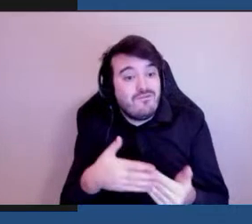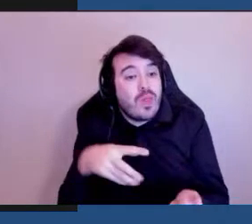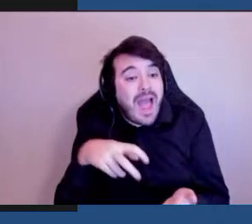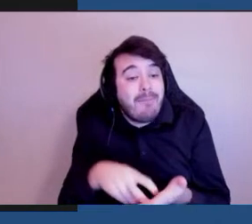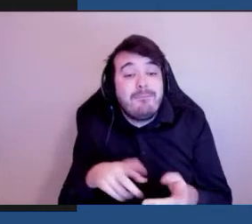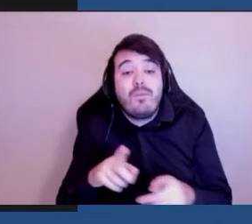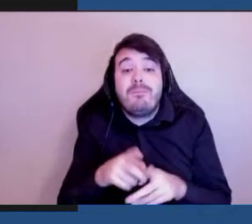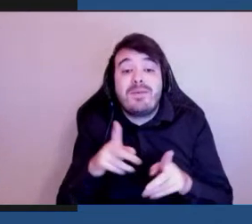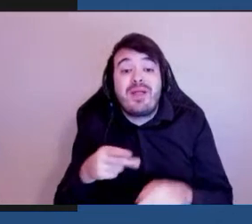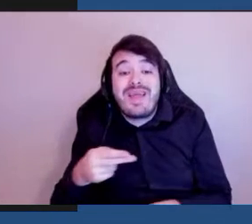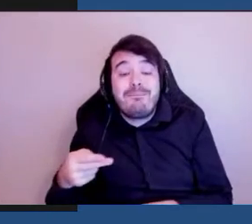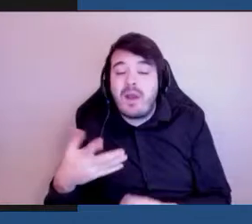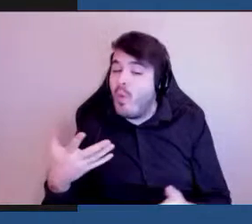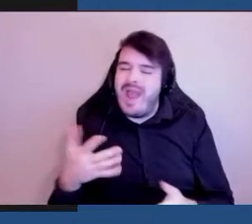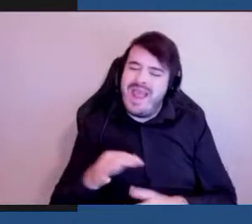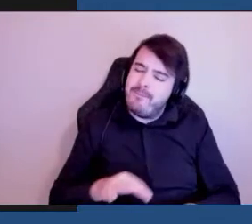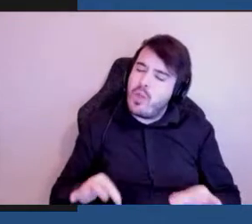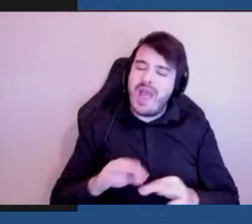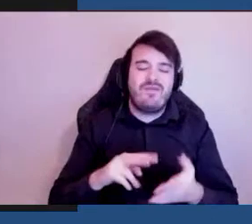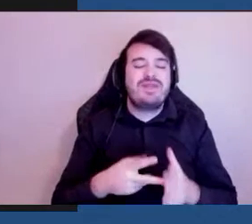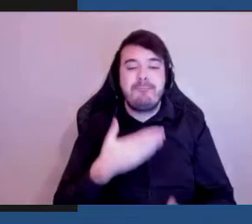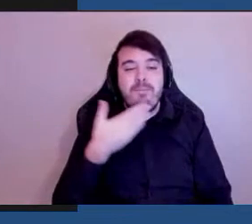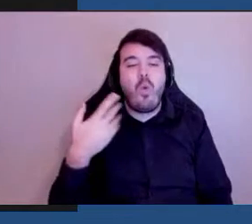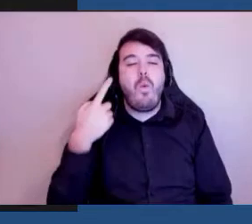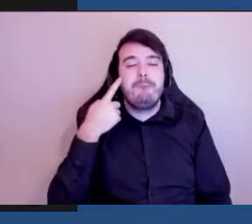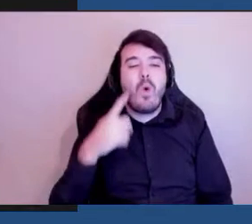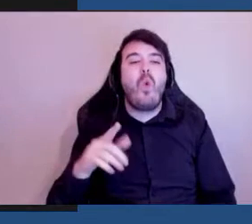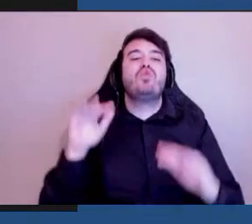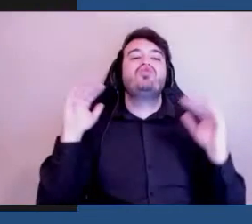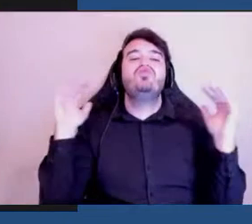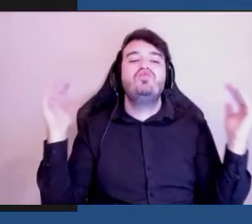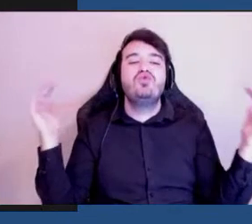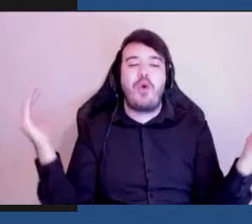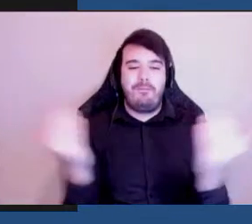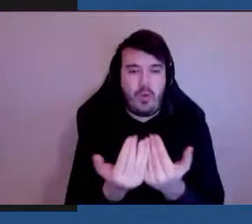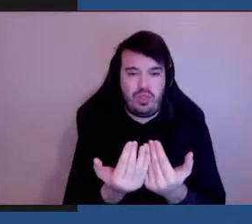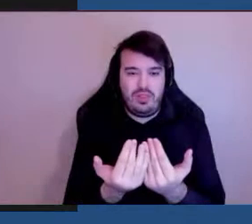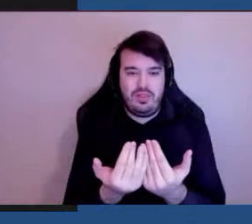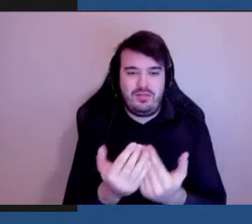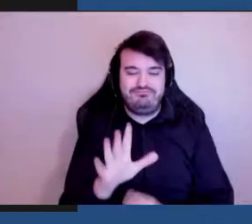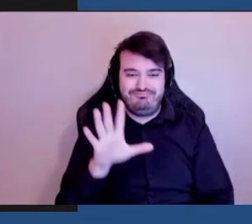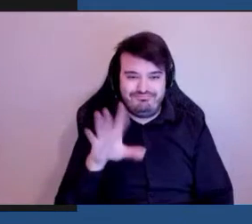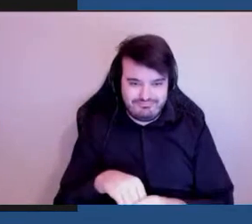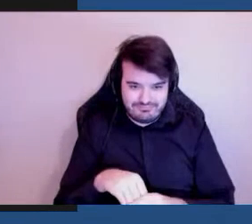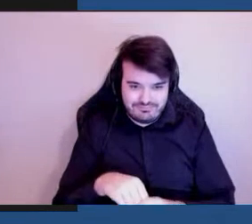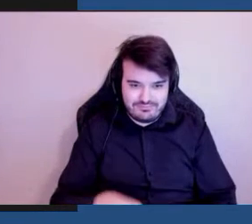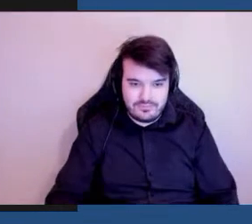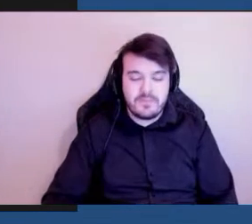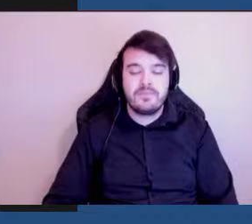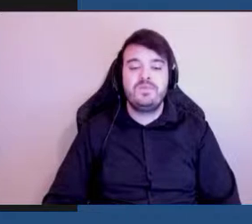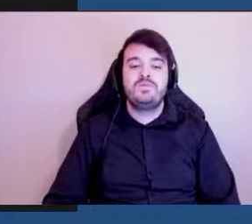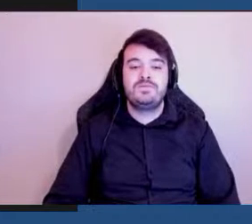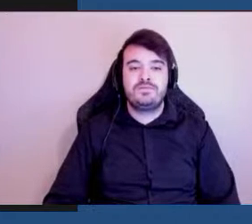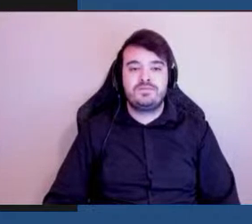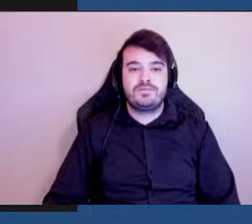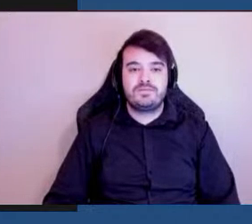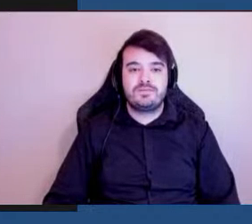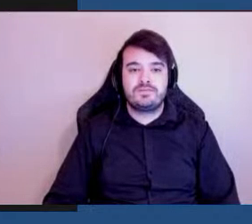handicaps, ça veut dire que c'est mieux pour tout le monde. Deux autres exemples de choses que nous considérons